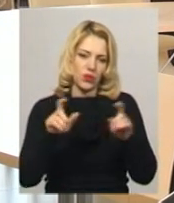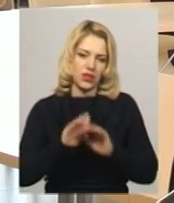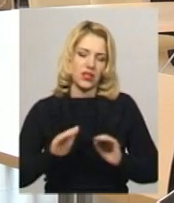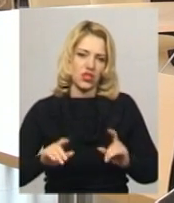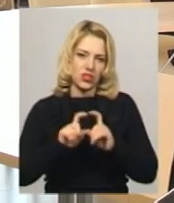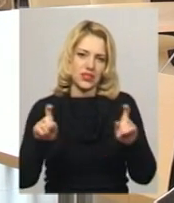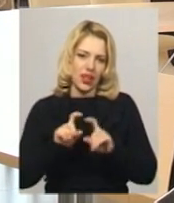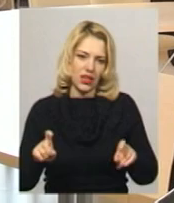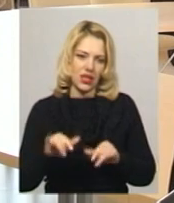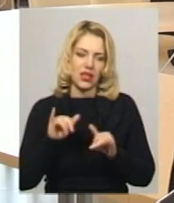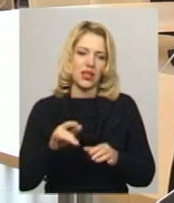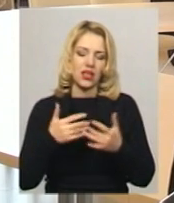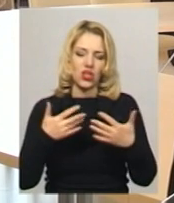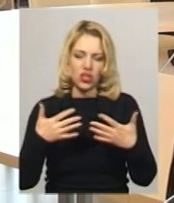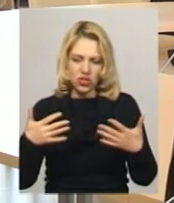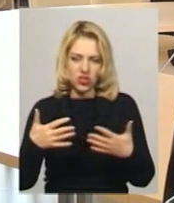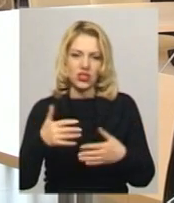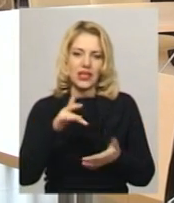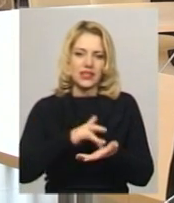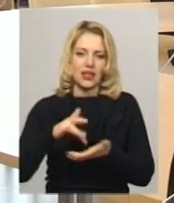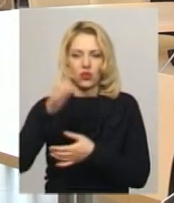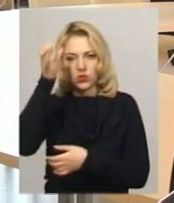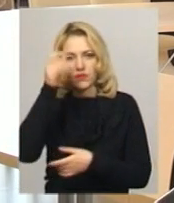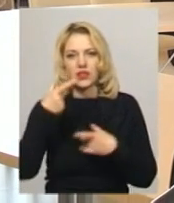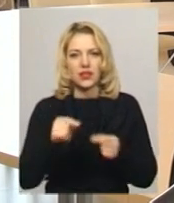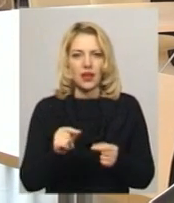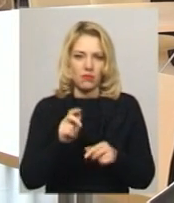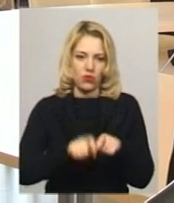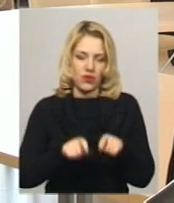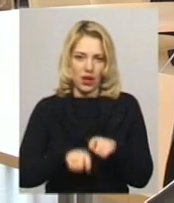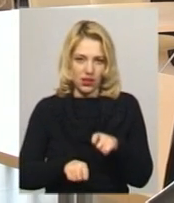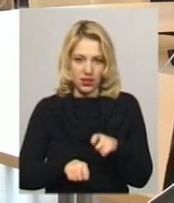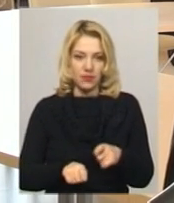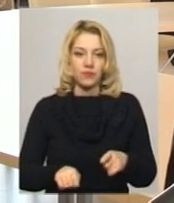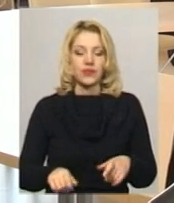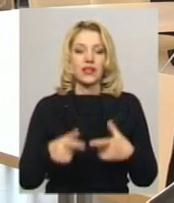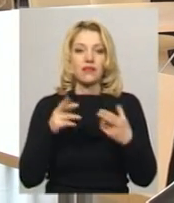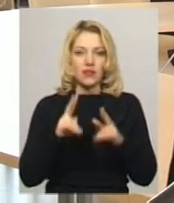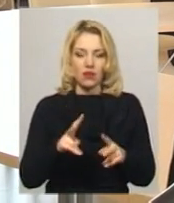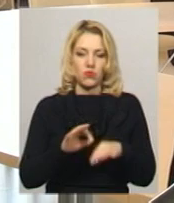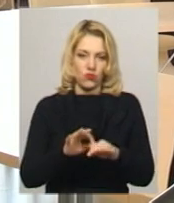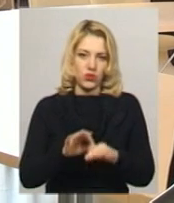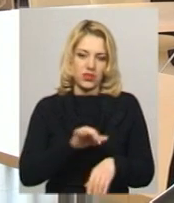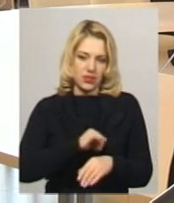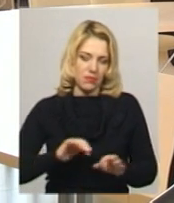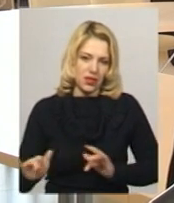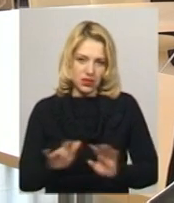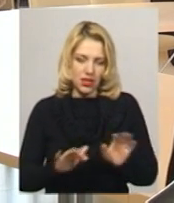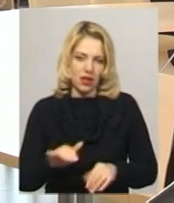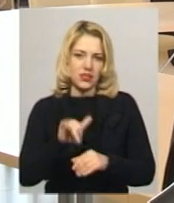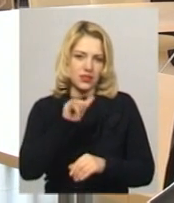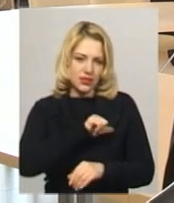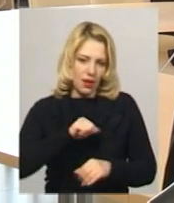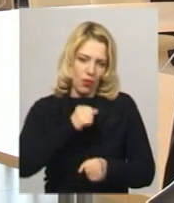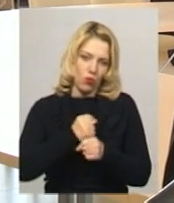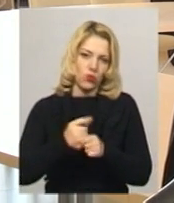та інші центри освіти, де перевіряли, як проходить сама діяльність, сама робота,